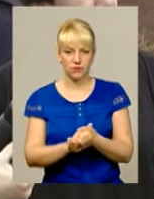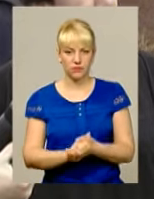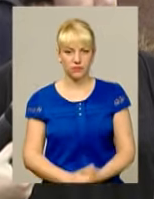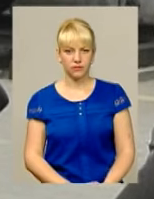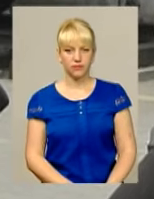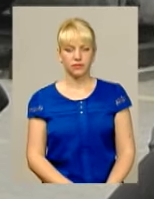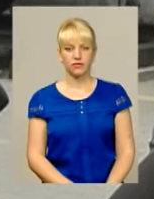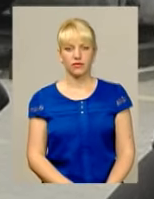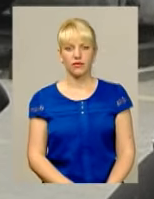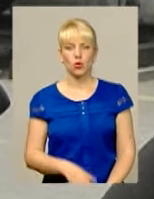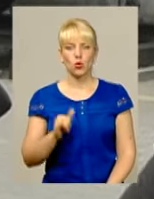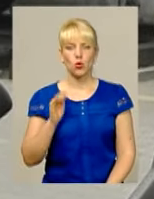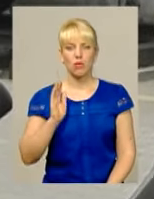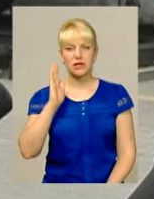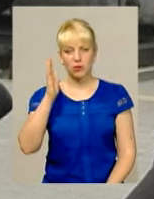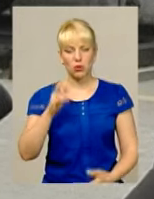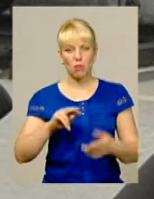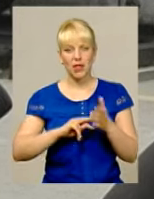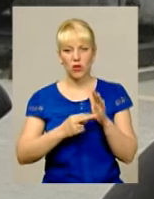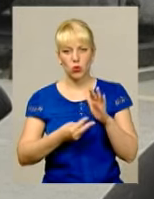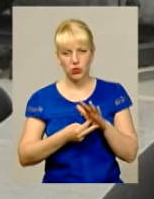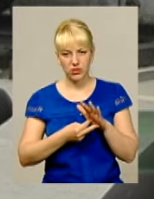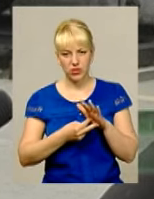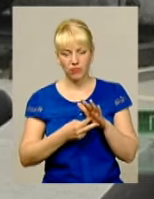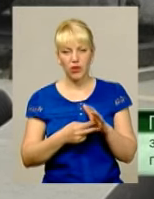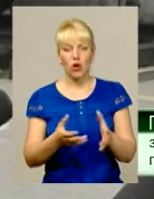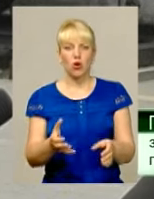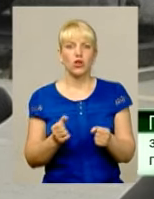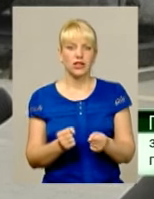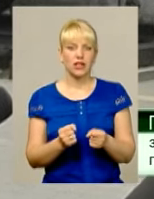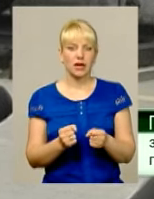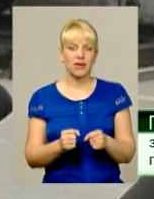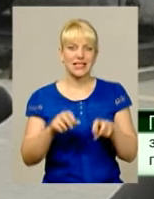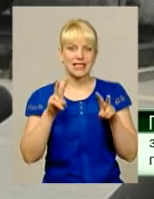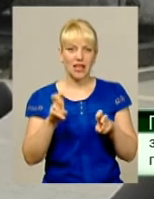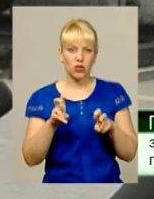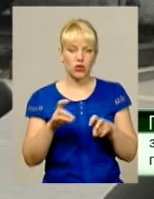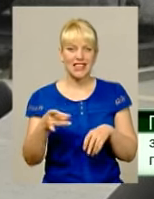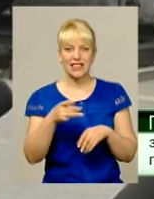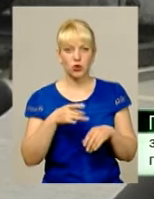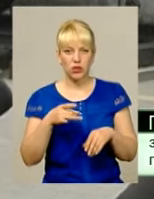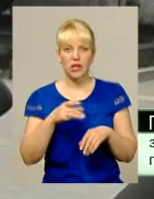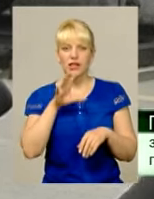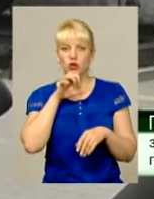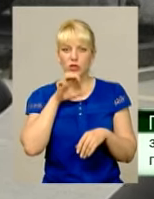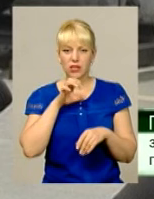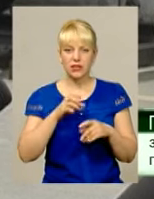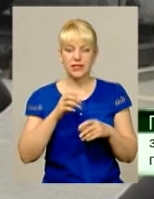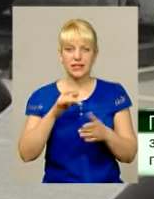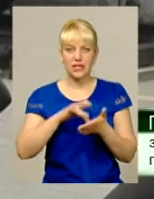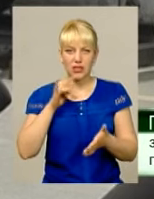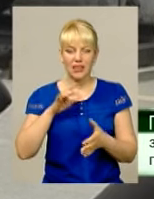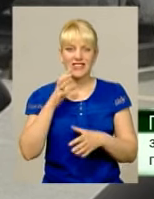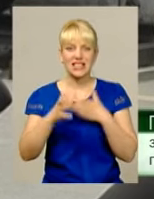У перспективі планується отримання статусу регіонального кінологічного навчального центру Всесвітньої